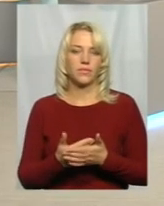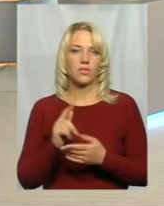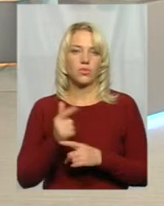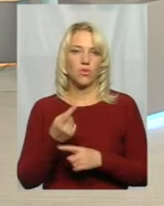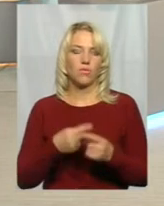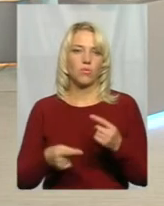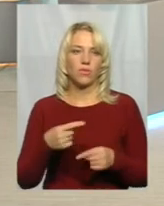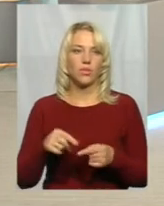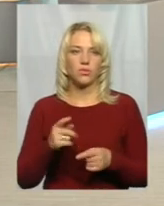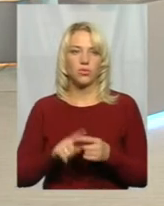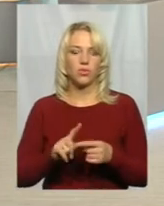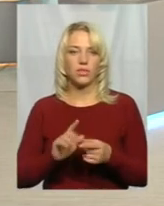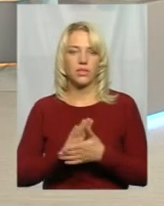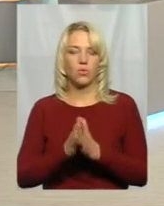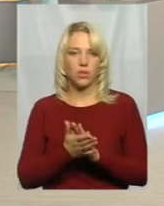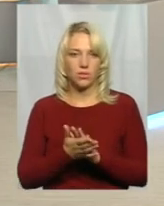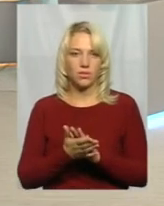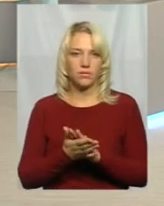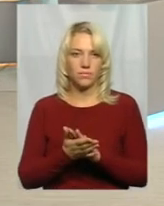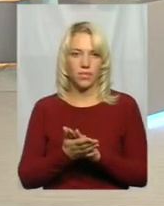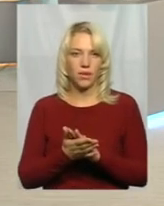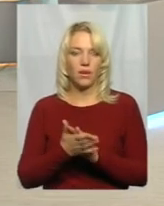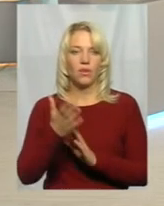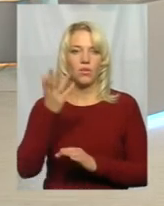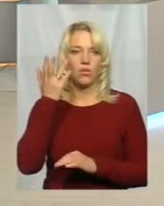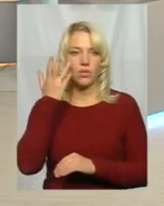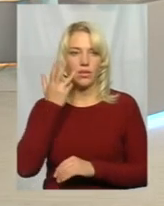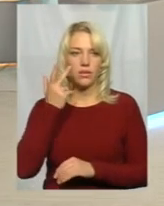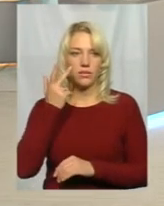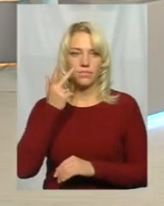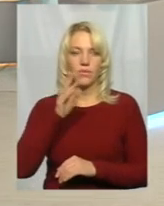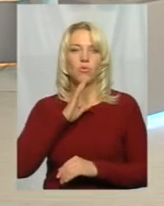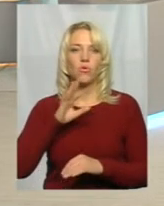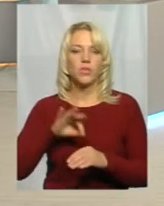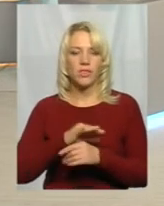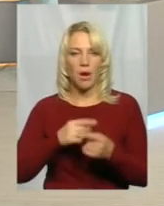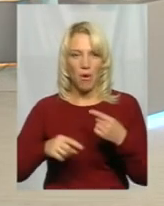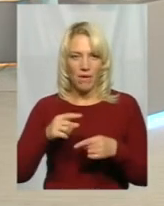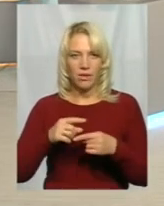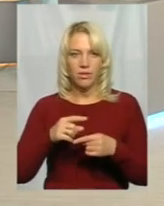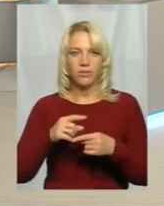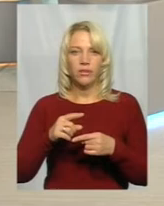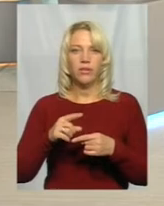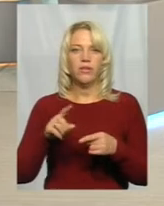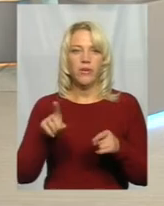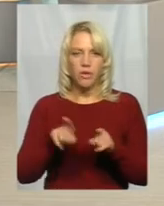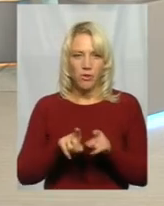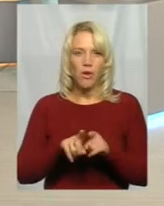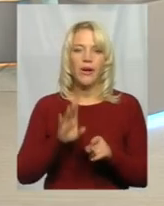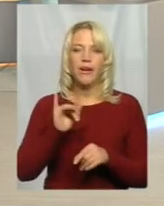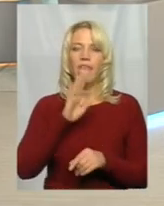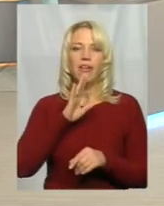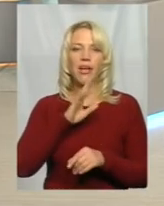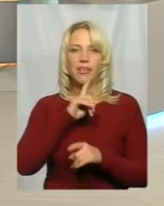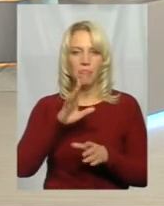вертаємося до тої ситуації, коли дружина повернеться рано чи пізно, і вона не буде